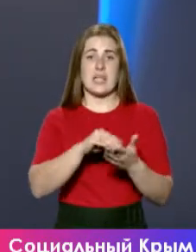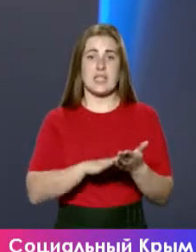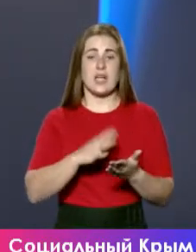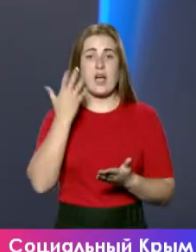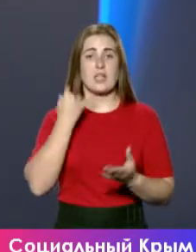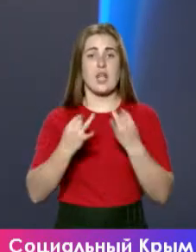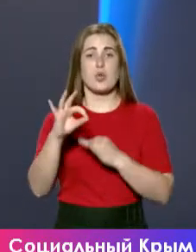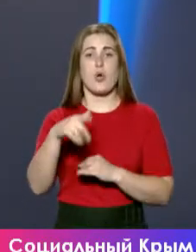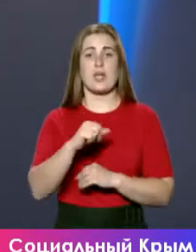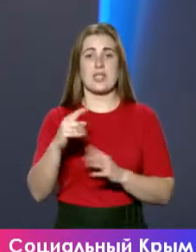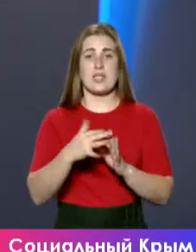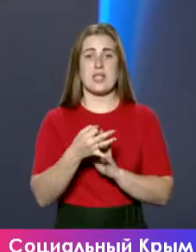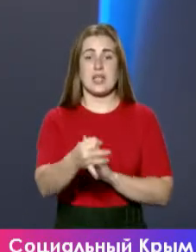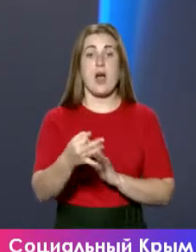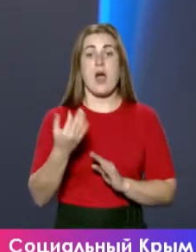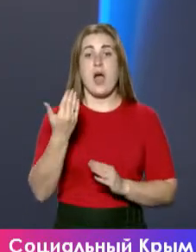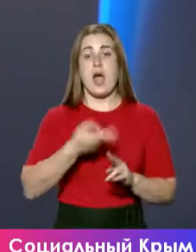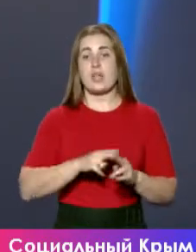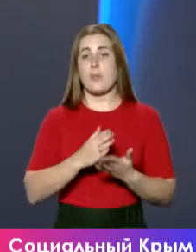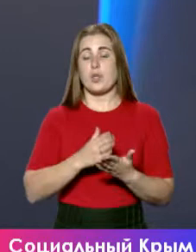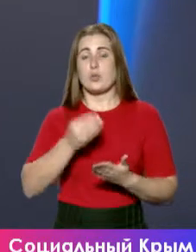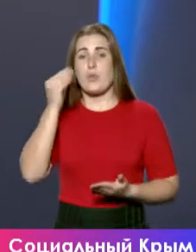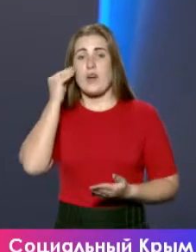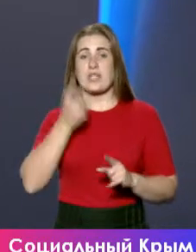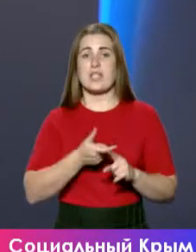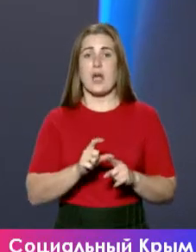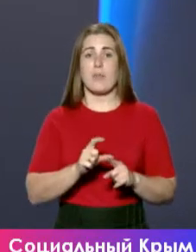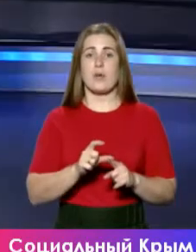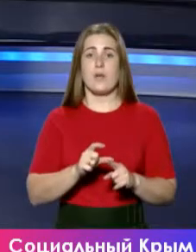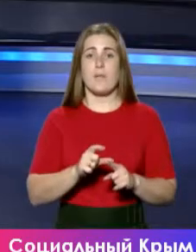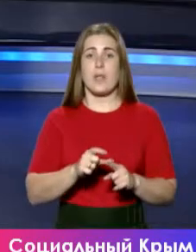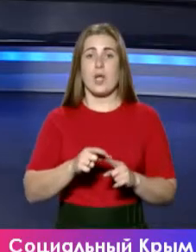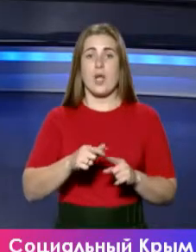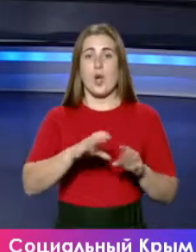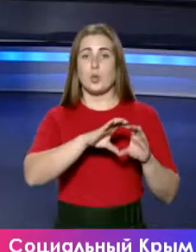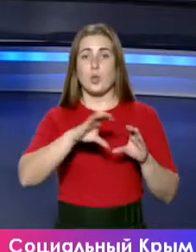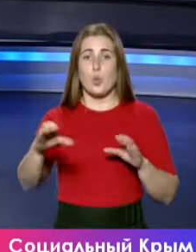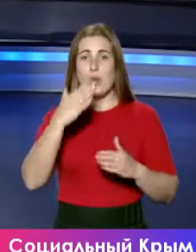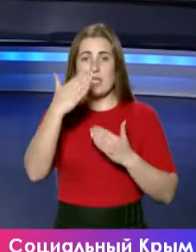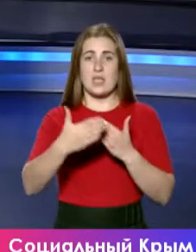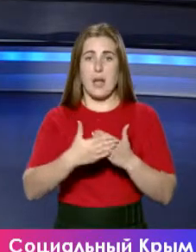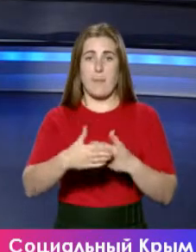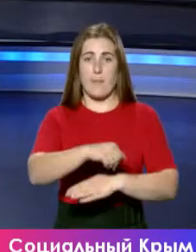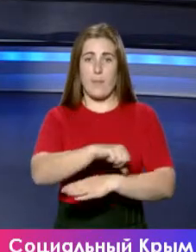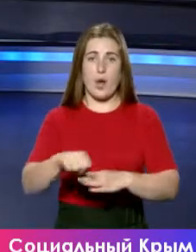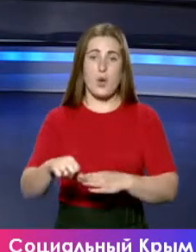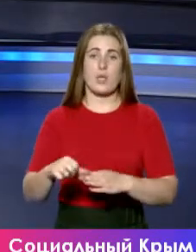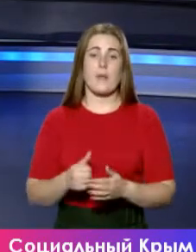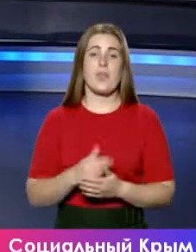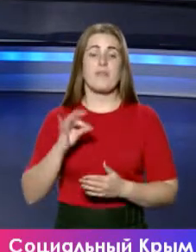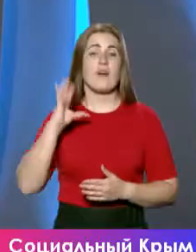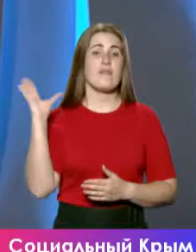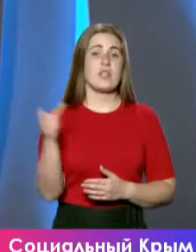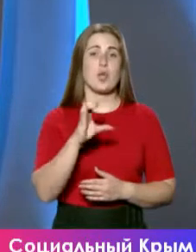газификации села, подразумеваются вот эти самые обрубленные трубы на пороге или в том числе разводки? Во всех